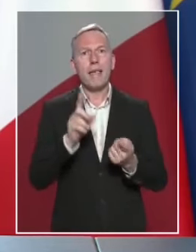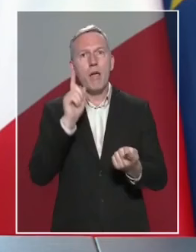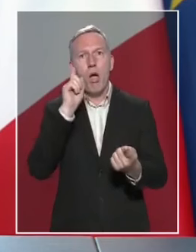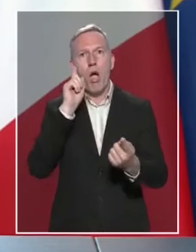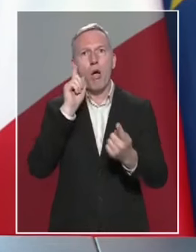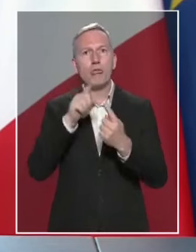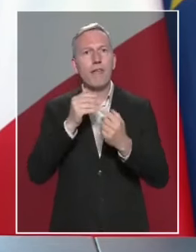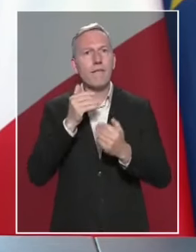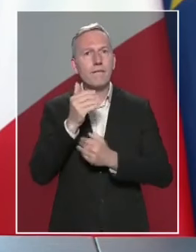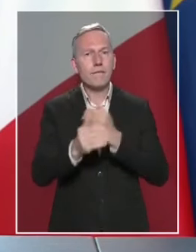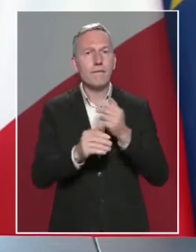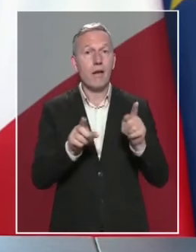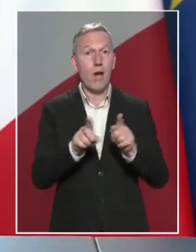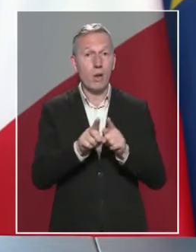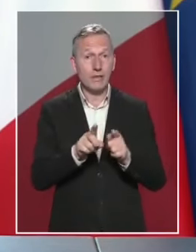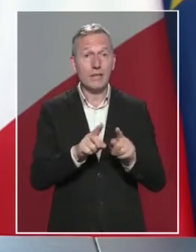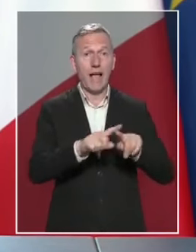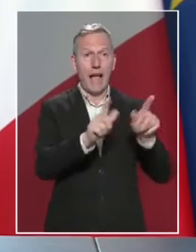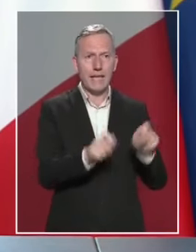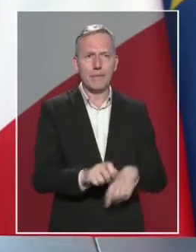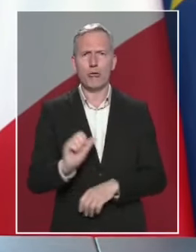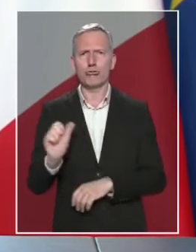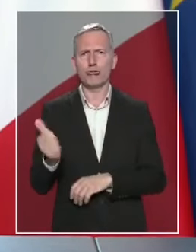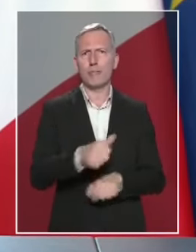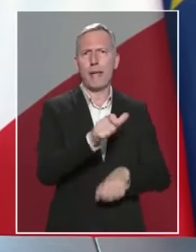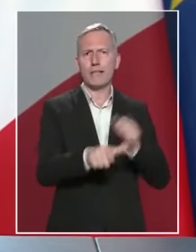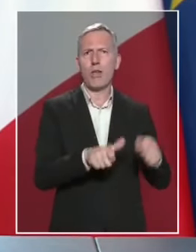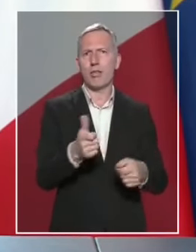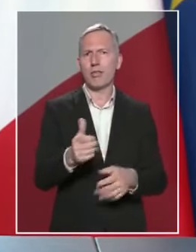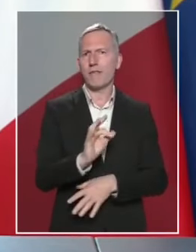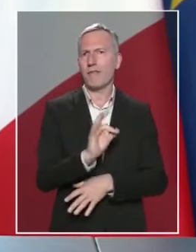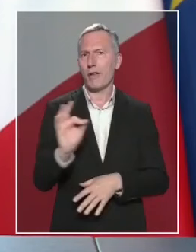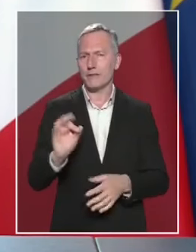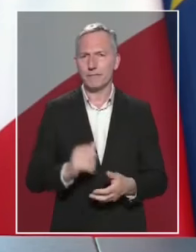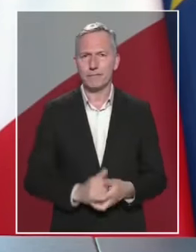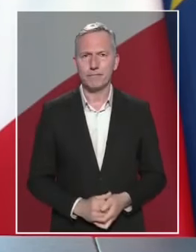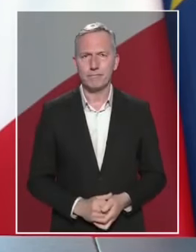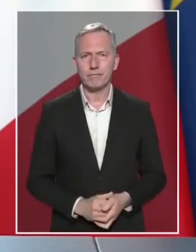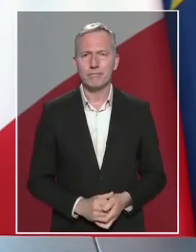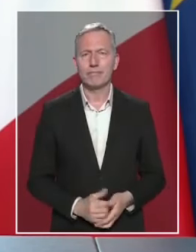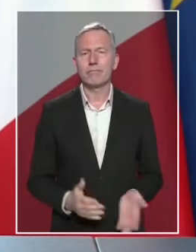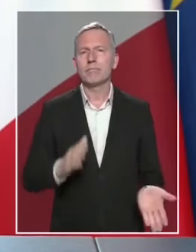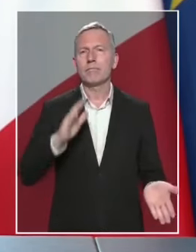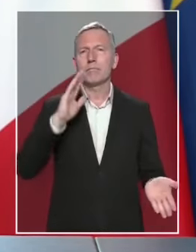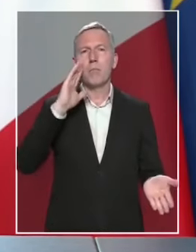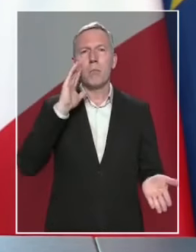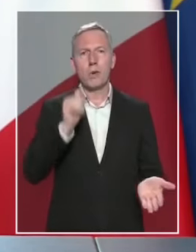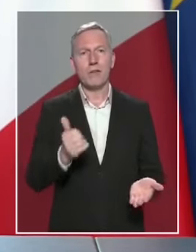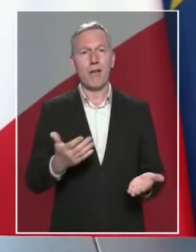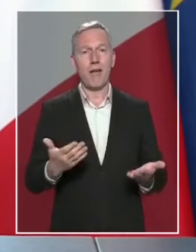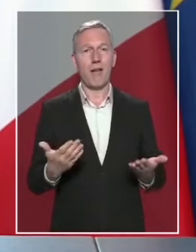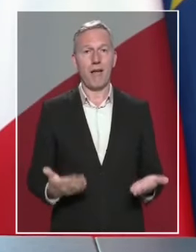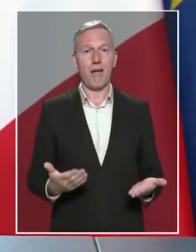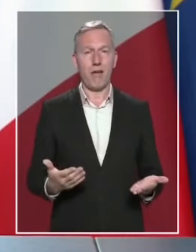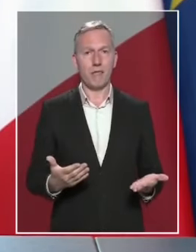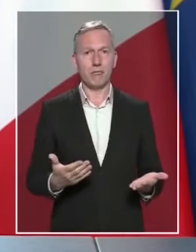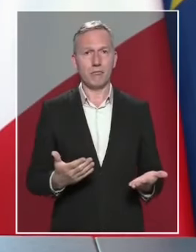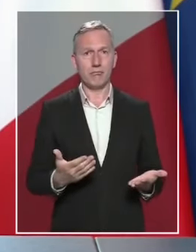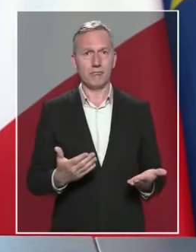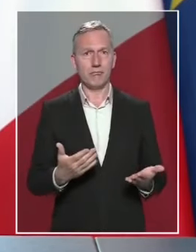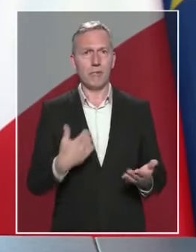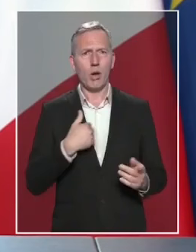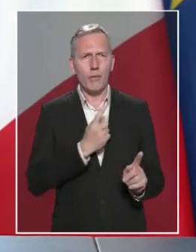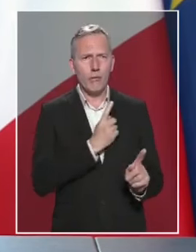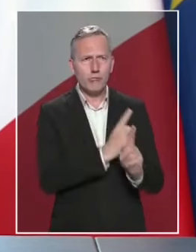et le respect pour chaque Français. C'est pourquoi, après avoir procédé aux